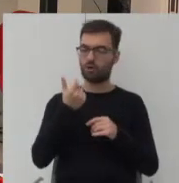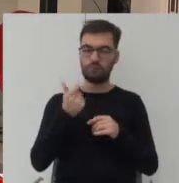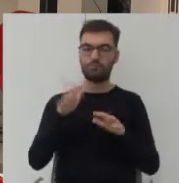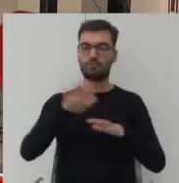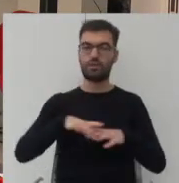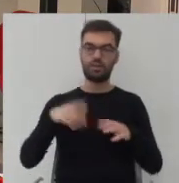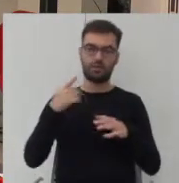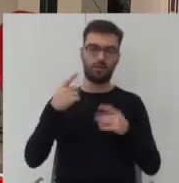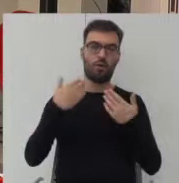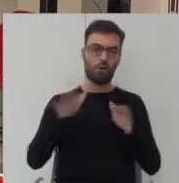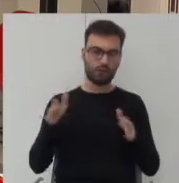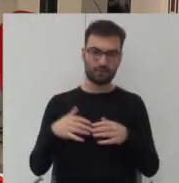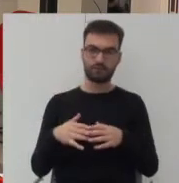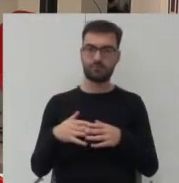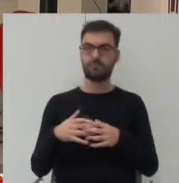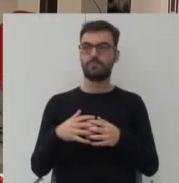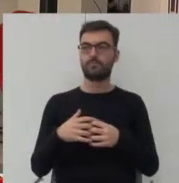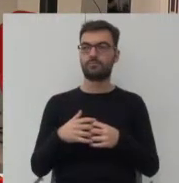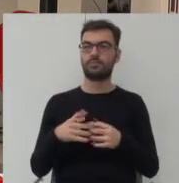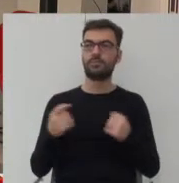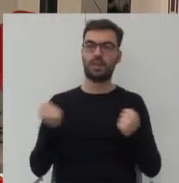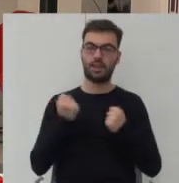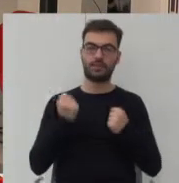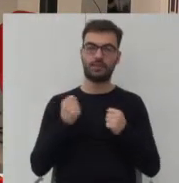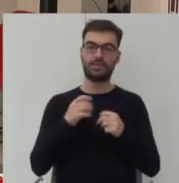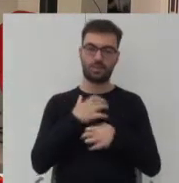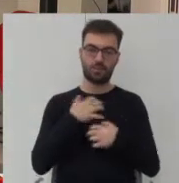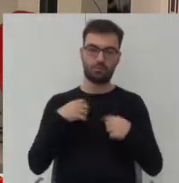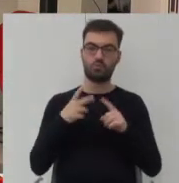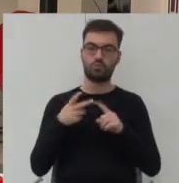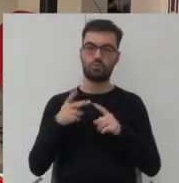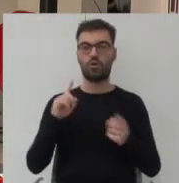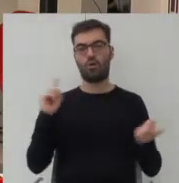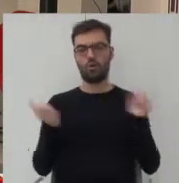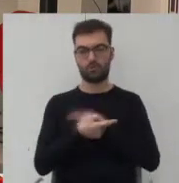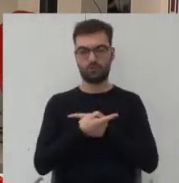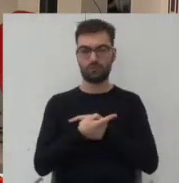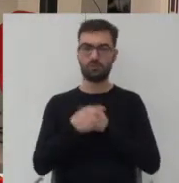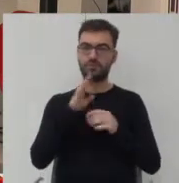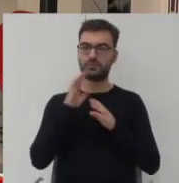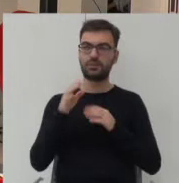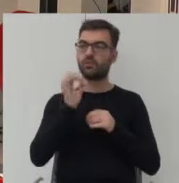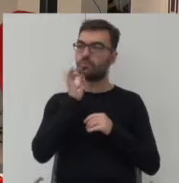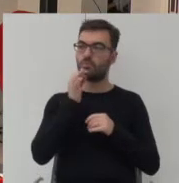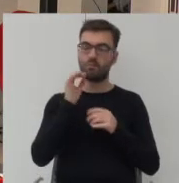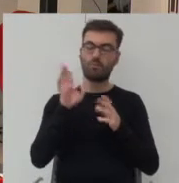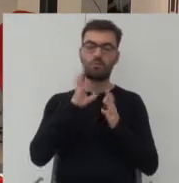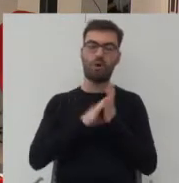przestrzeni publicznych intensywnie zagospodarowanych a drugi był odwrotnością i przypominał te modele